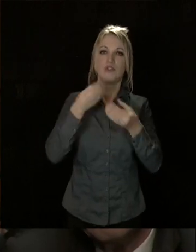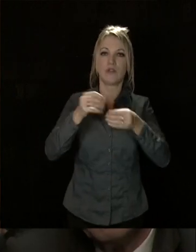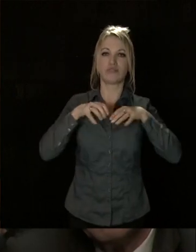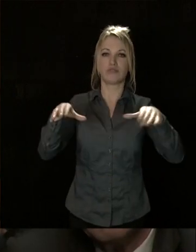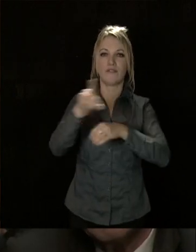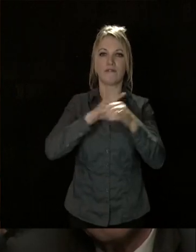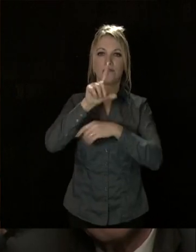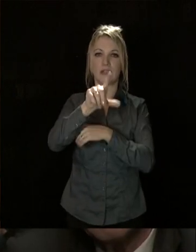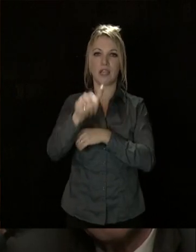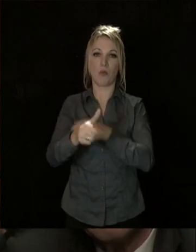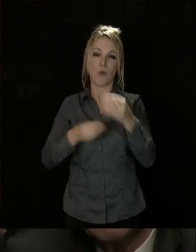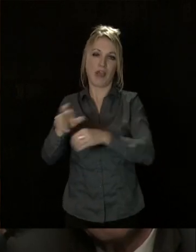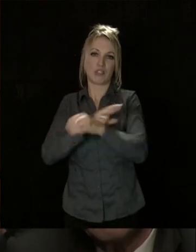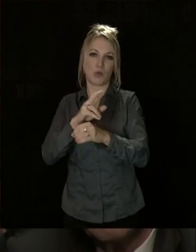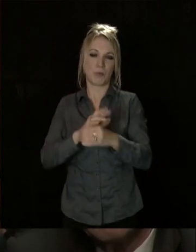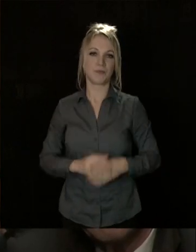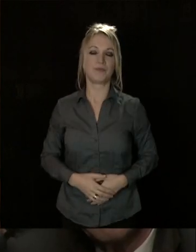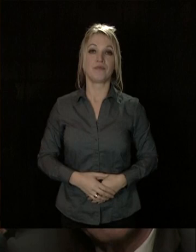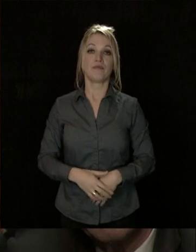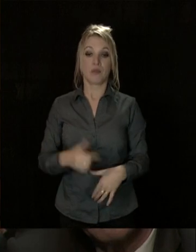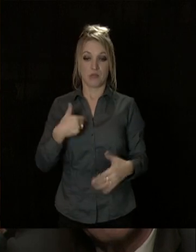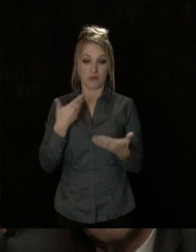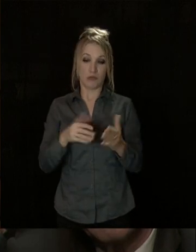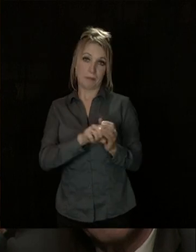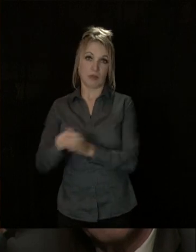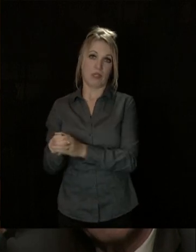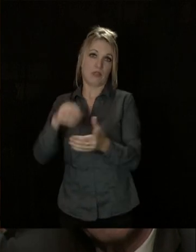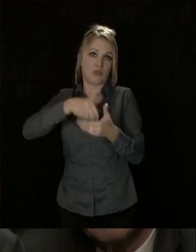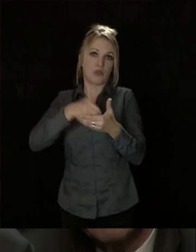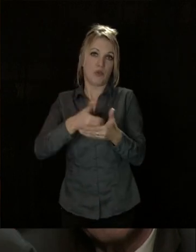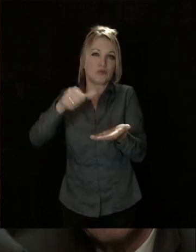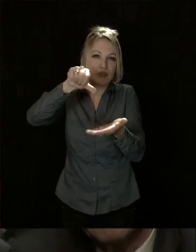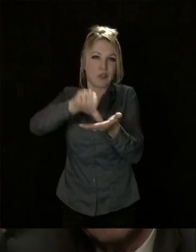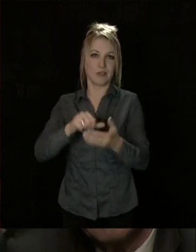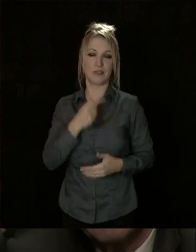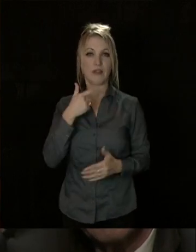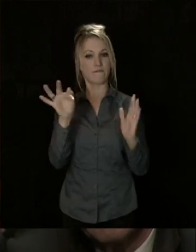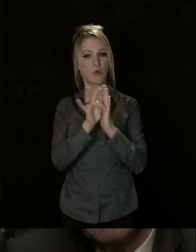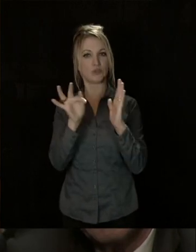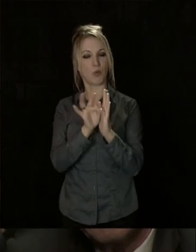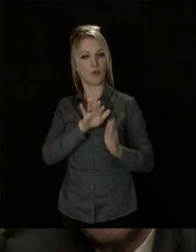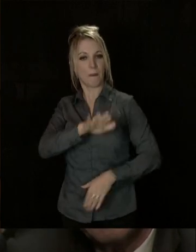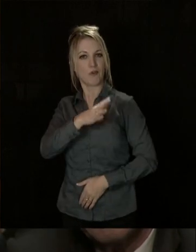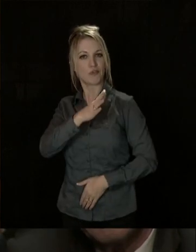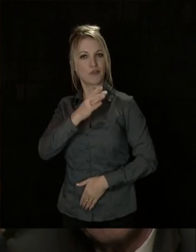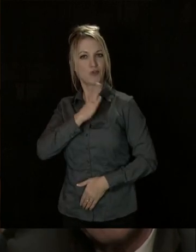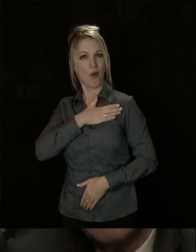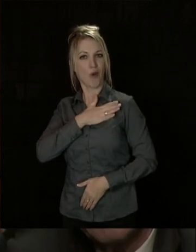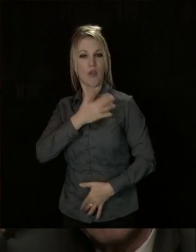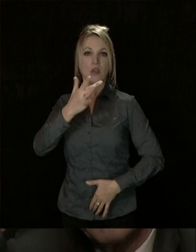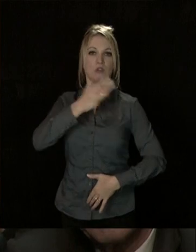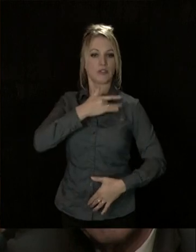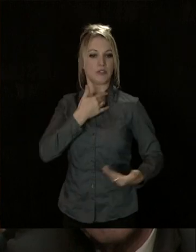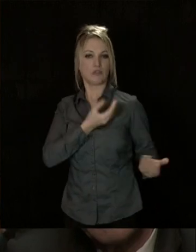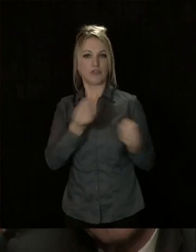Côte d'Or et de la région. Nous en sommes le cœur. Nous en sommes le cœur. Et la fonction cardiaque, c'est une responsabilité